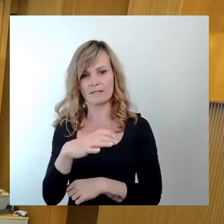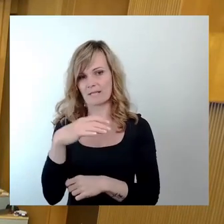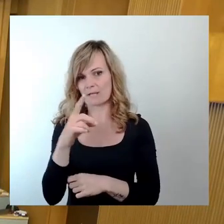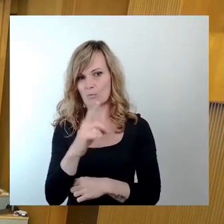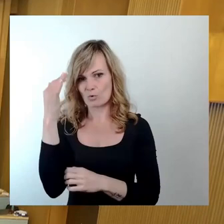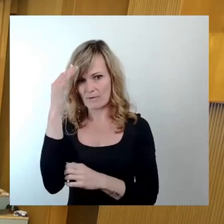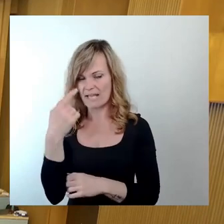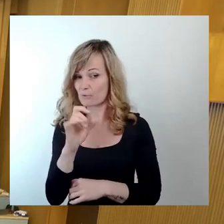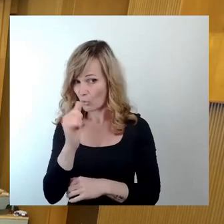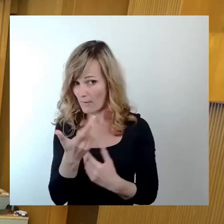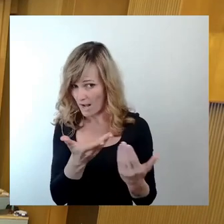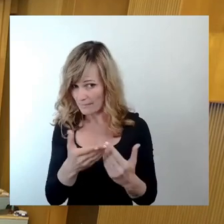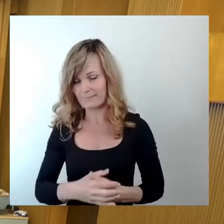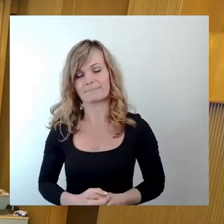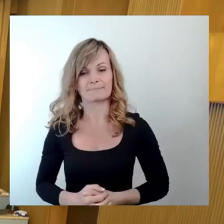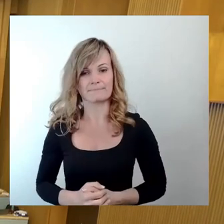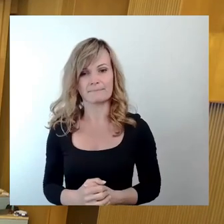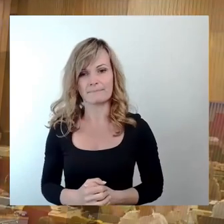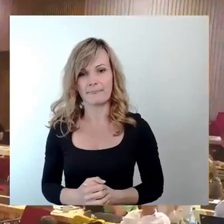noch einmal einsteigt.